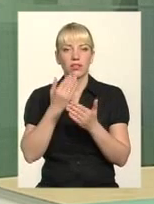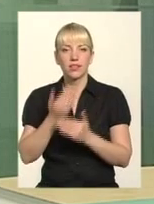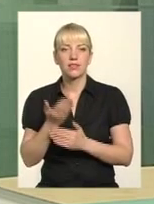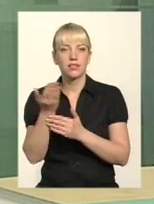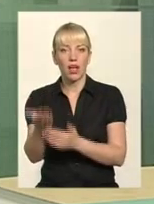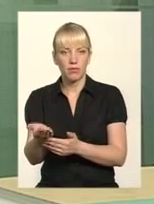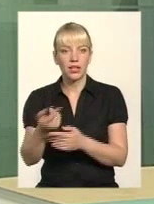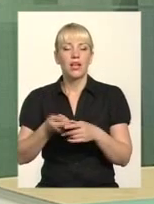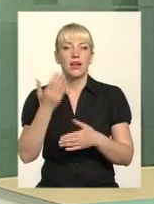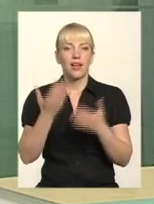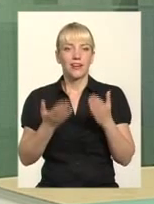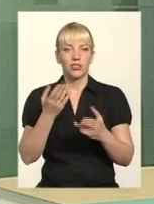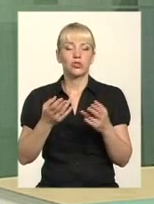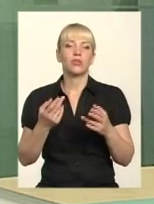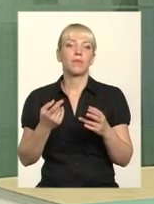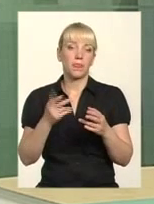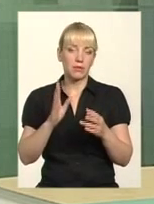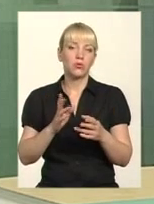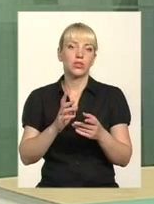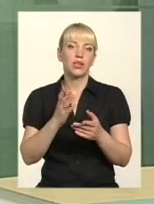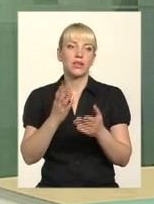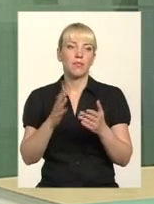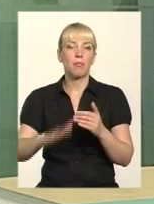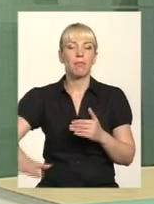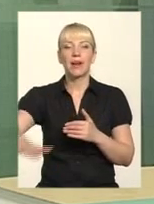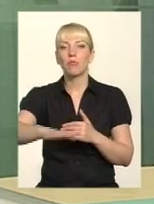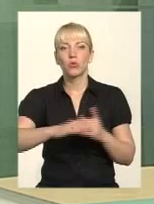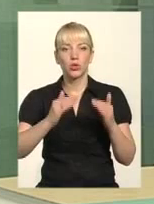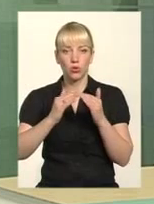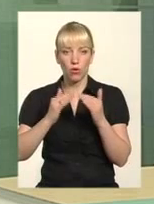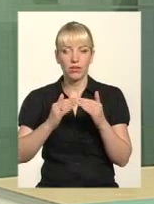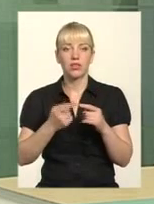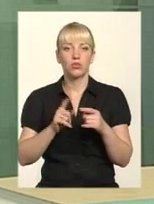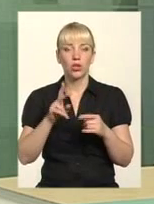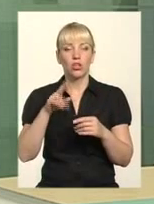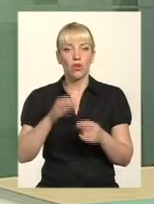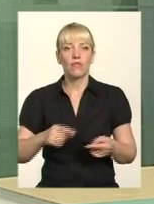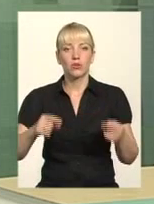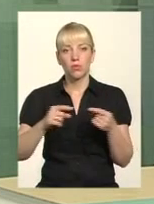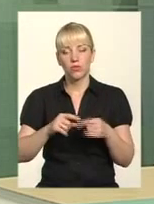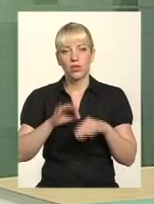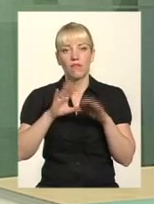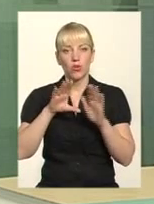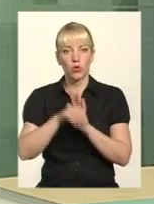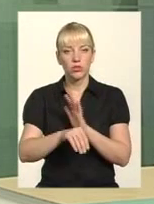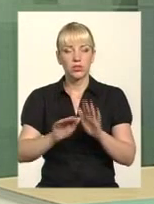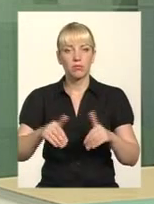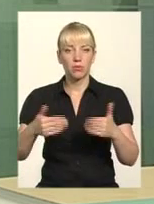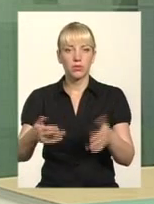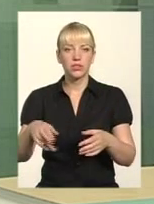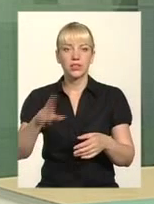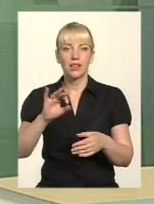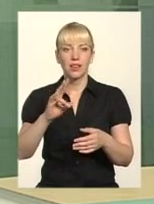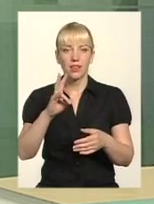необхідно зробити капітальний ремонт при будинковій території, значить, відповідно, вноситься пропозиції в бюджет